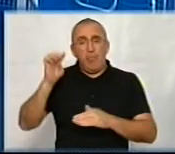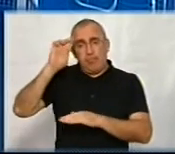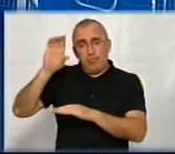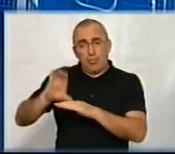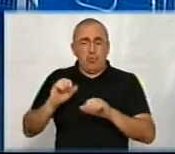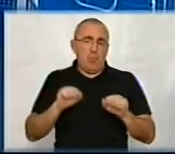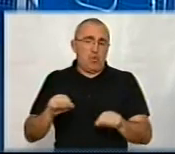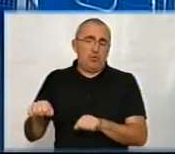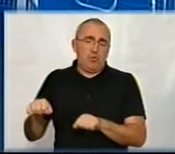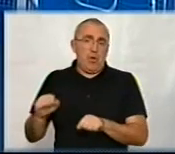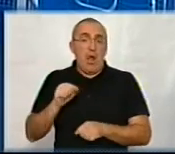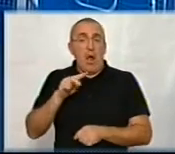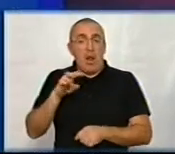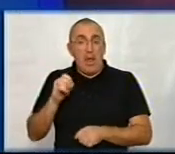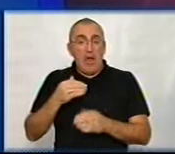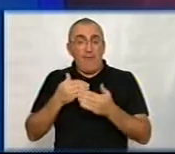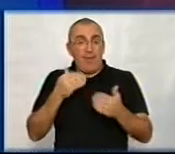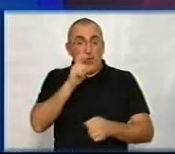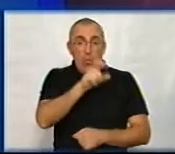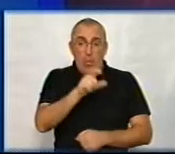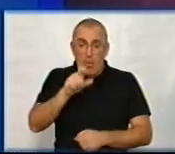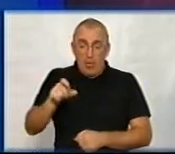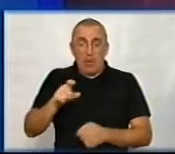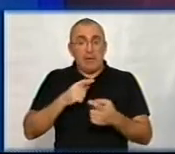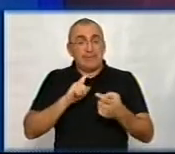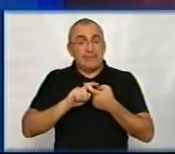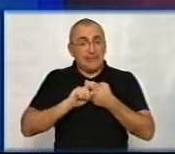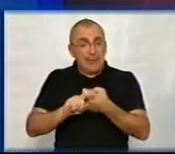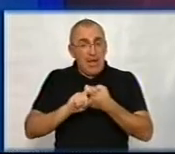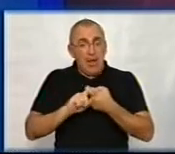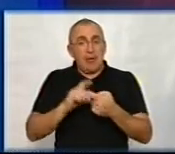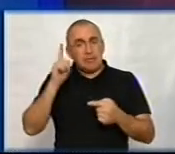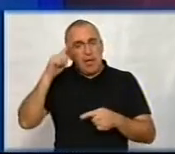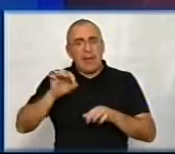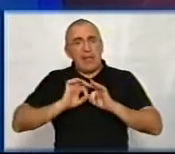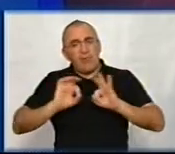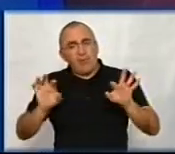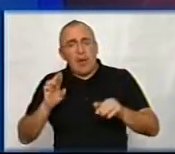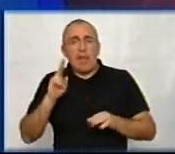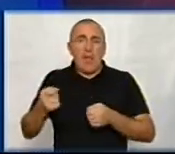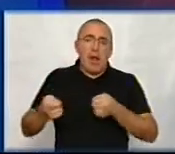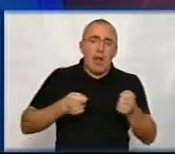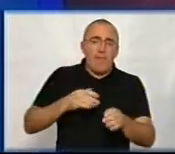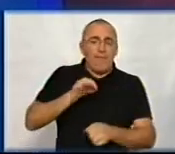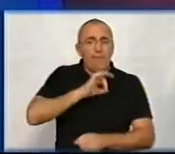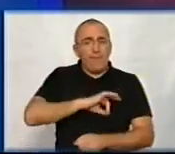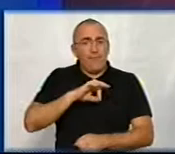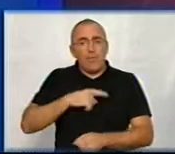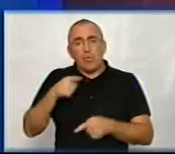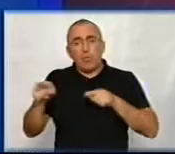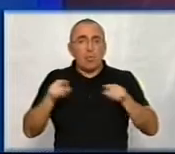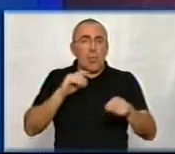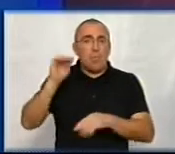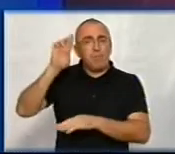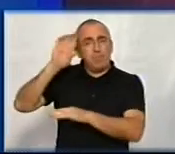можливості. Але вже від громадянина залежить, наскільки він знає інформацію про те, як керівництво використовує той чи інший